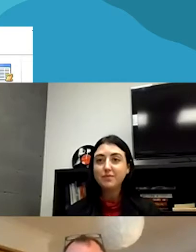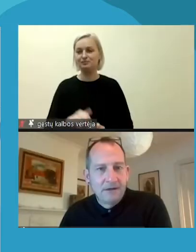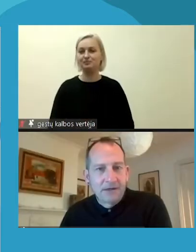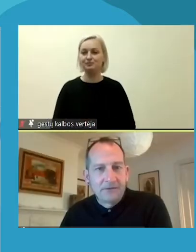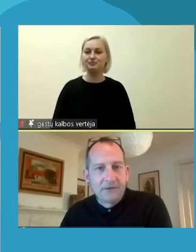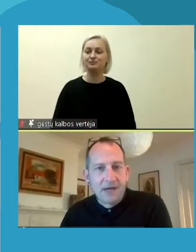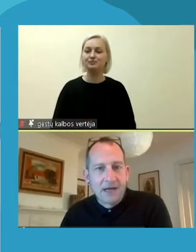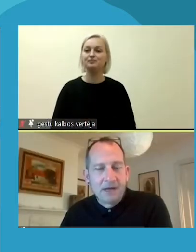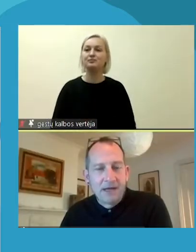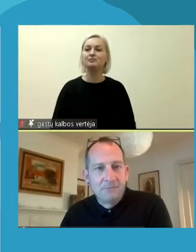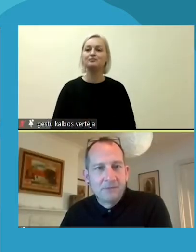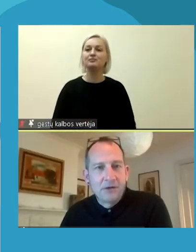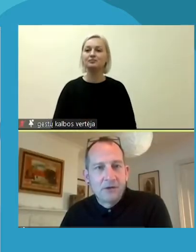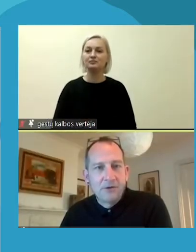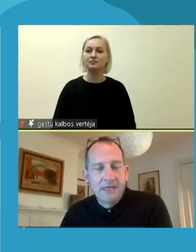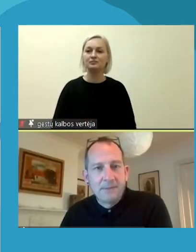Taigi,